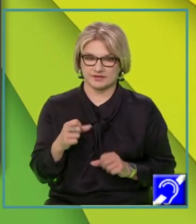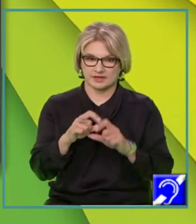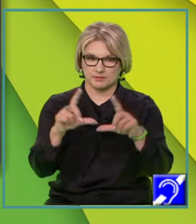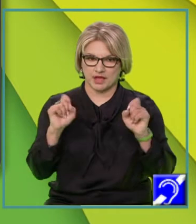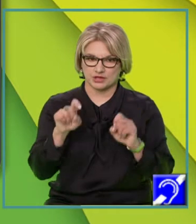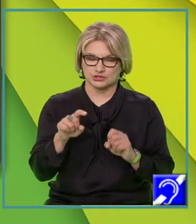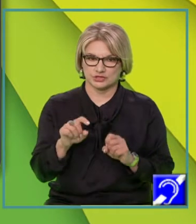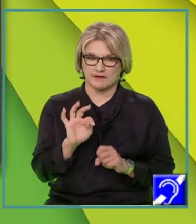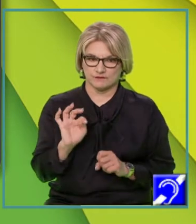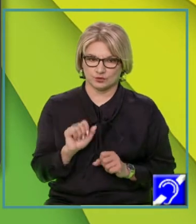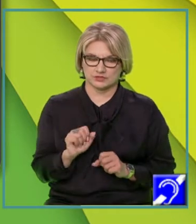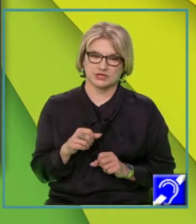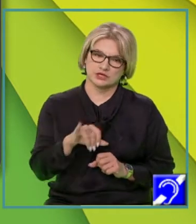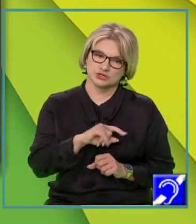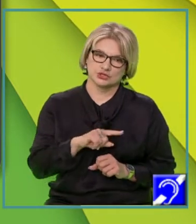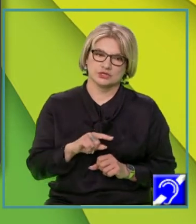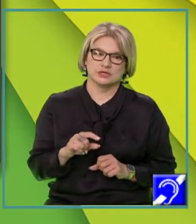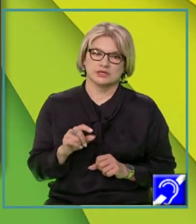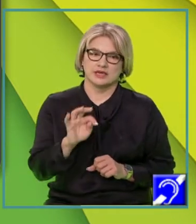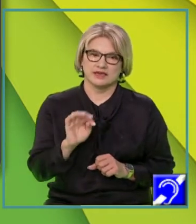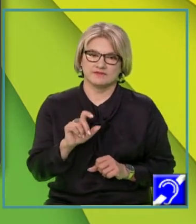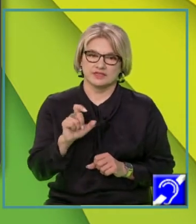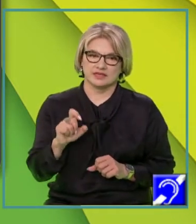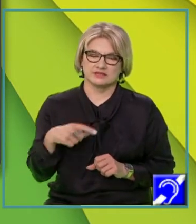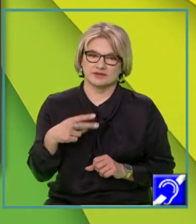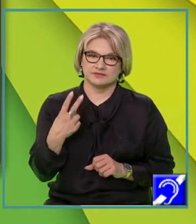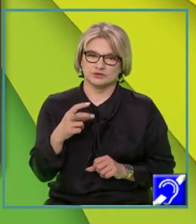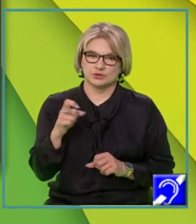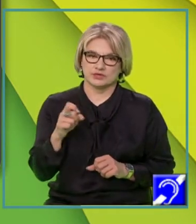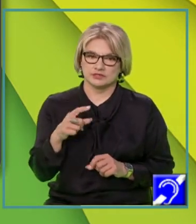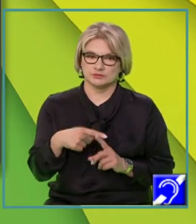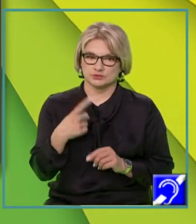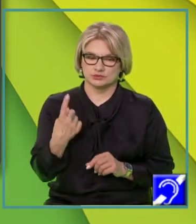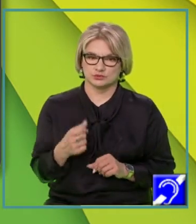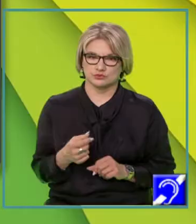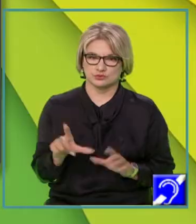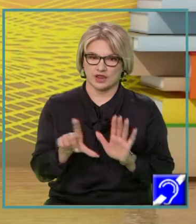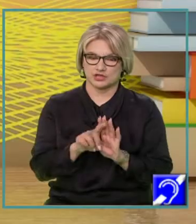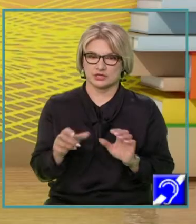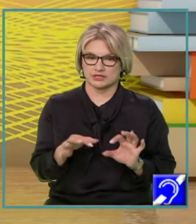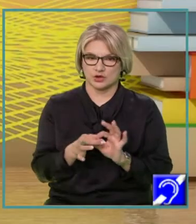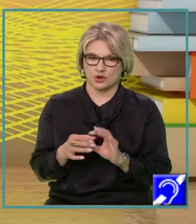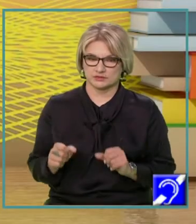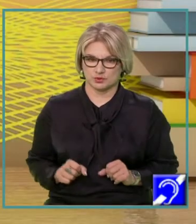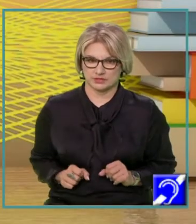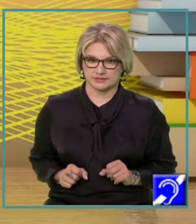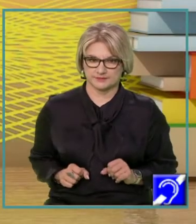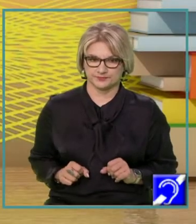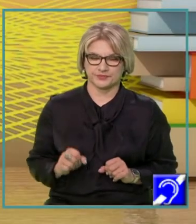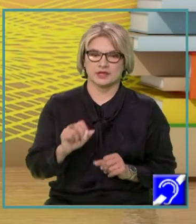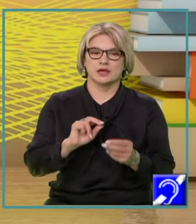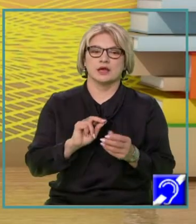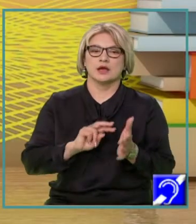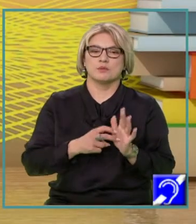funcției și f de x va fi 2x plus 1, legea de corespondență. La problema 2,